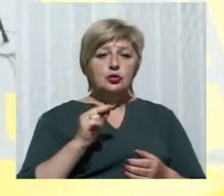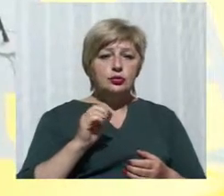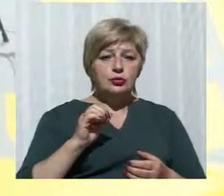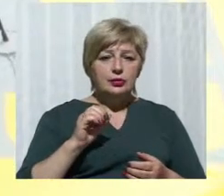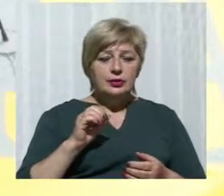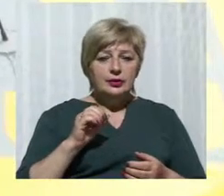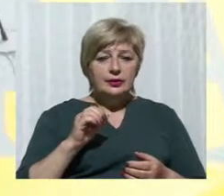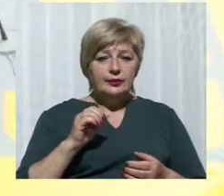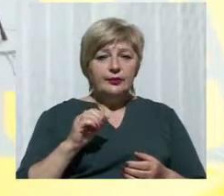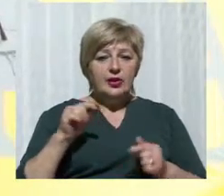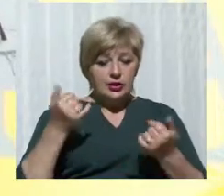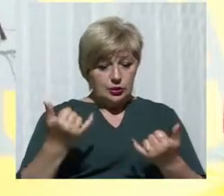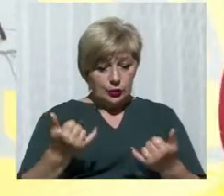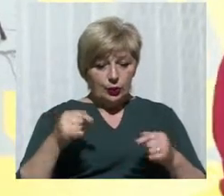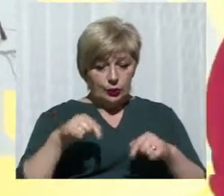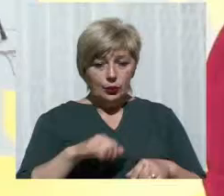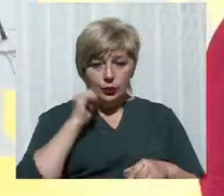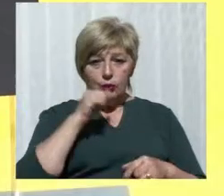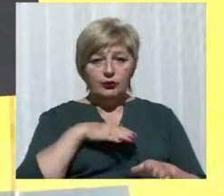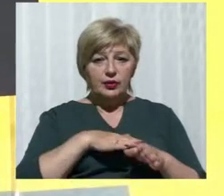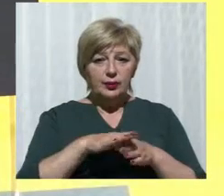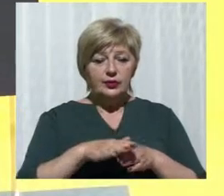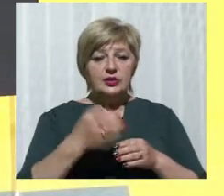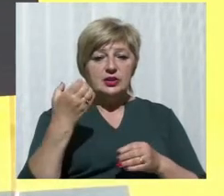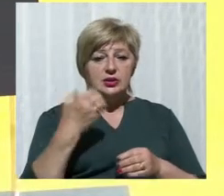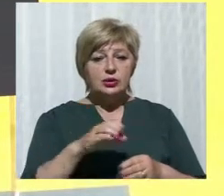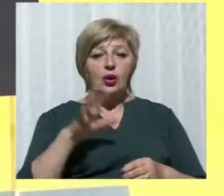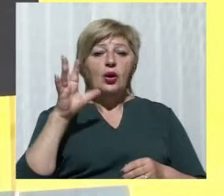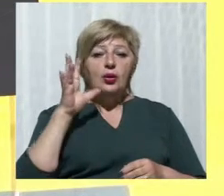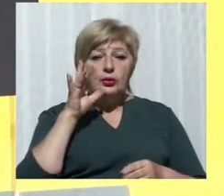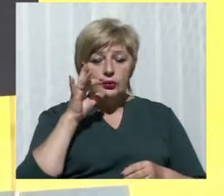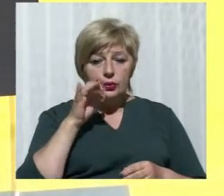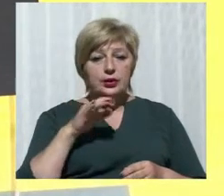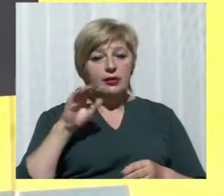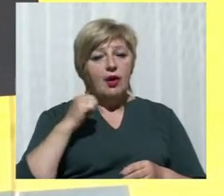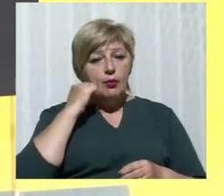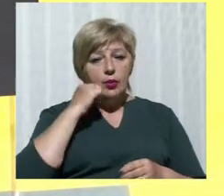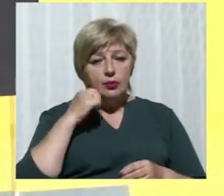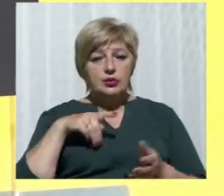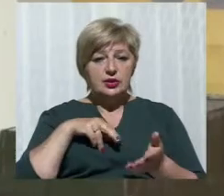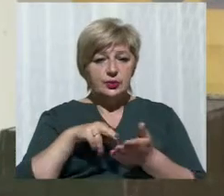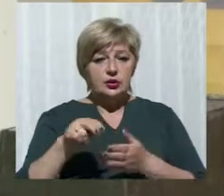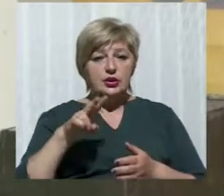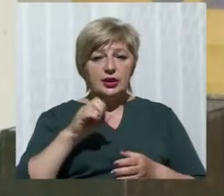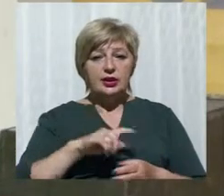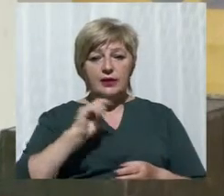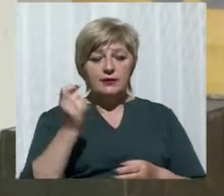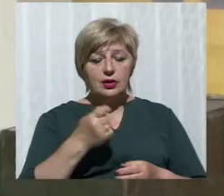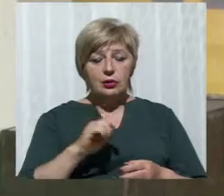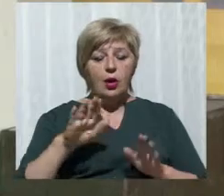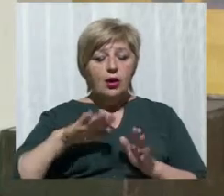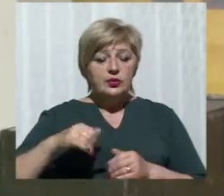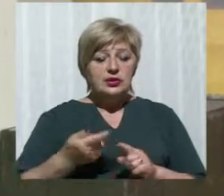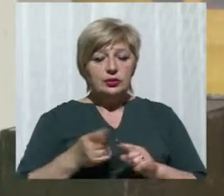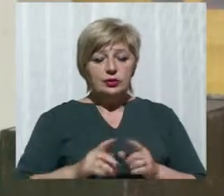цього року виповниться 100 років. Людмила каже, що бабуся пішла на війну після того, як отримала звістку про загибель чоловіка на фронті